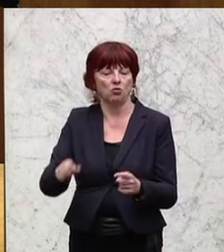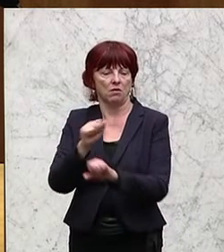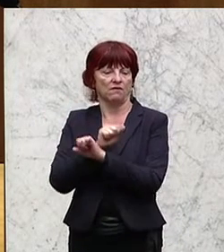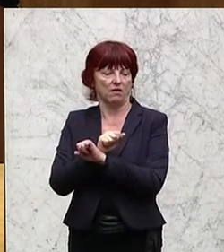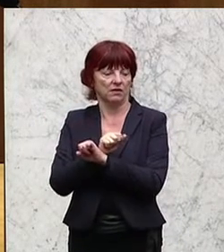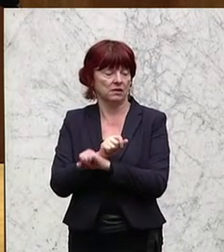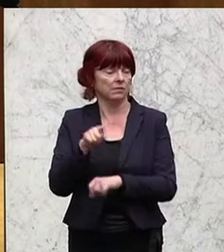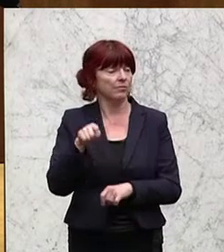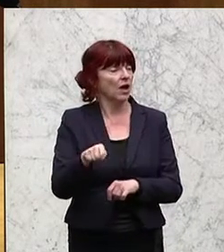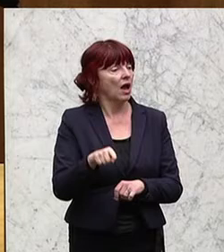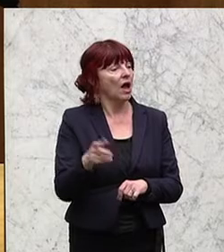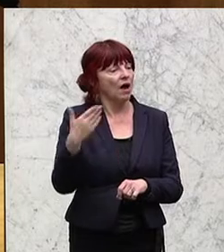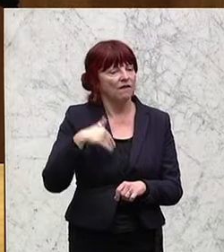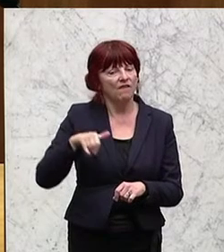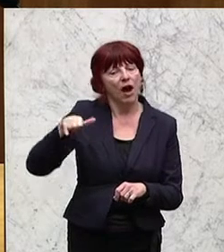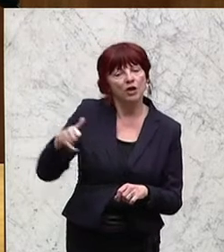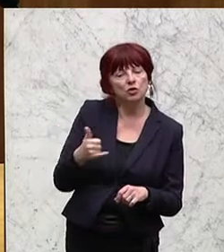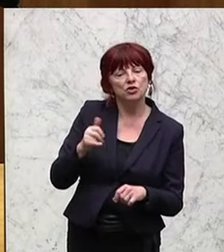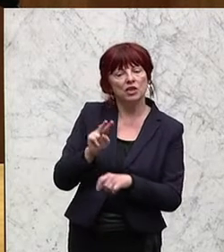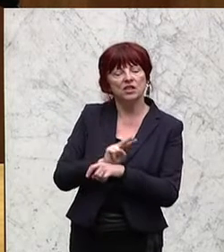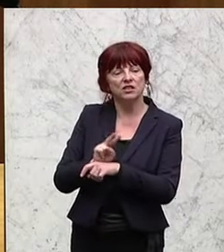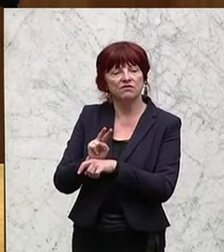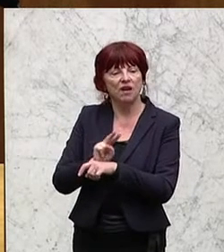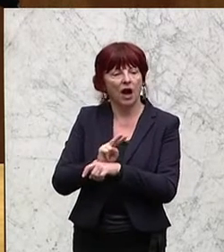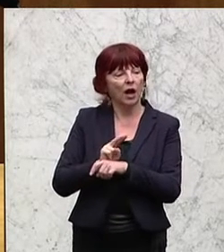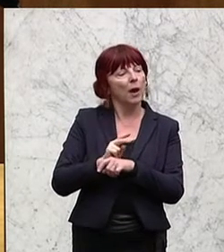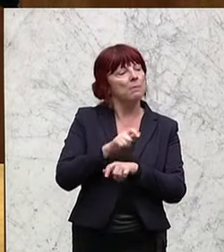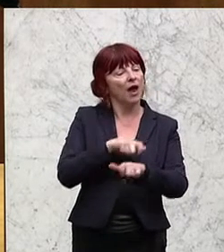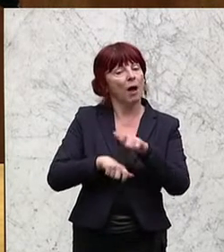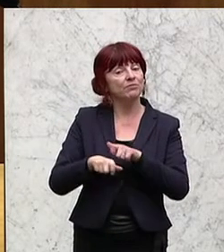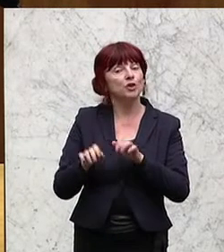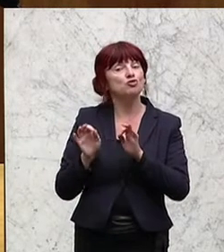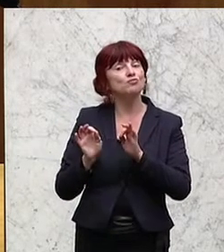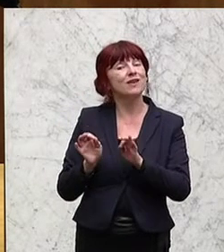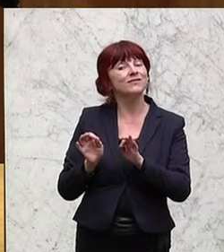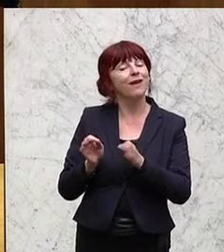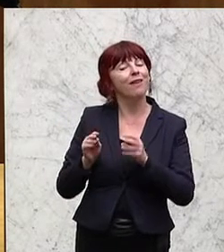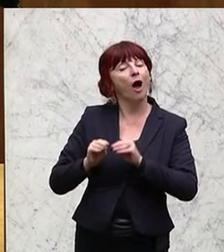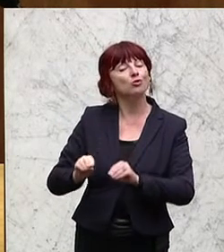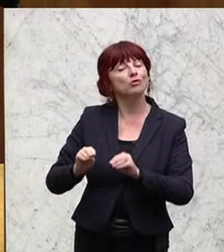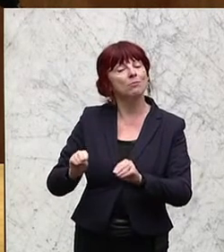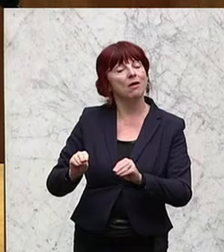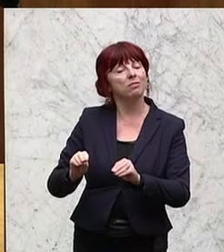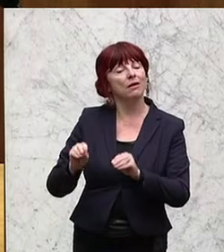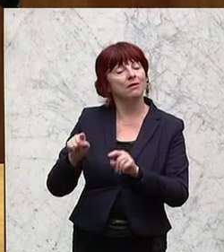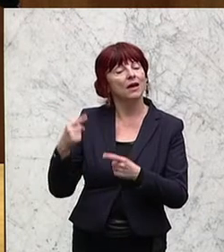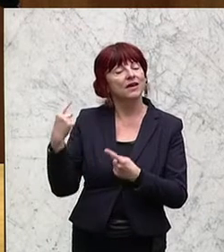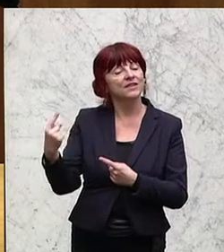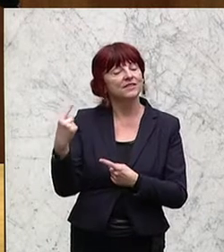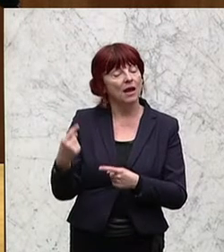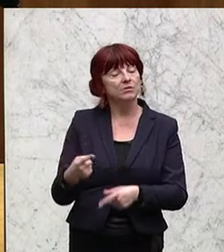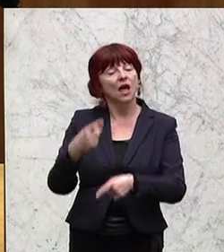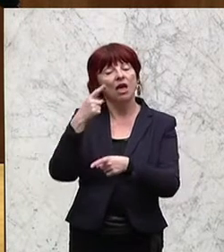Kooperation zwischen den Justizwachebeamten, speziell geschulten Justizwachebeamten in jeder Justizanstalt mit dem BVT, um hier den